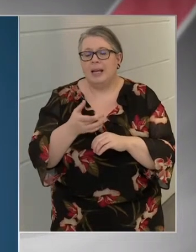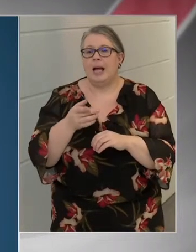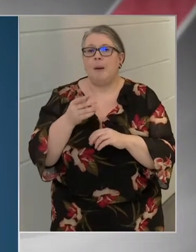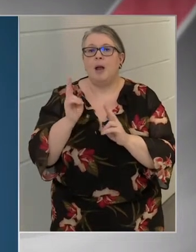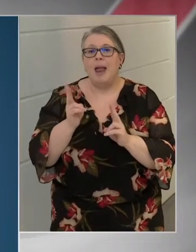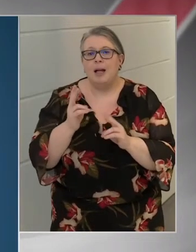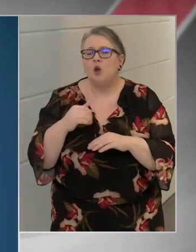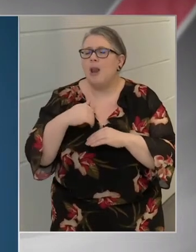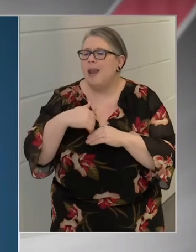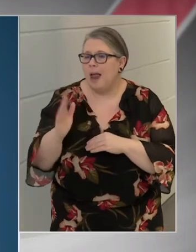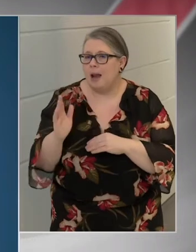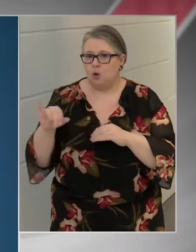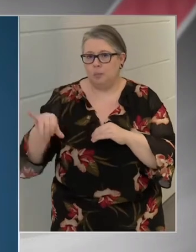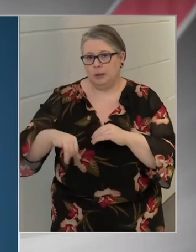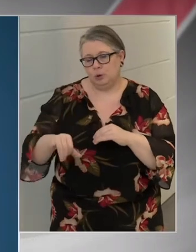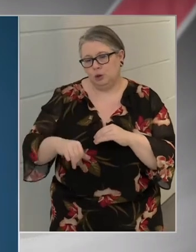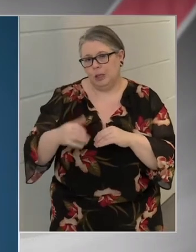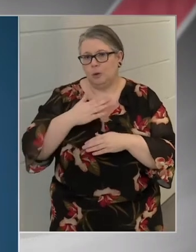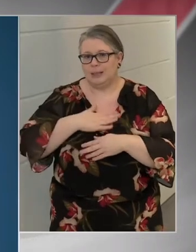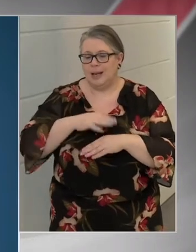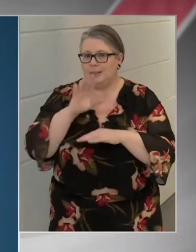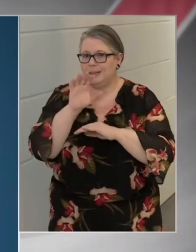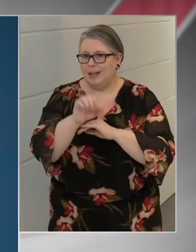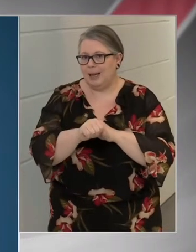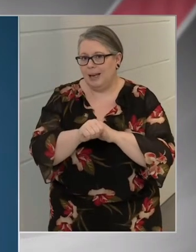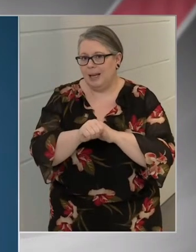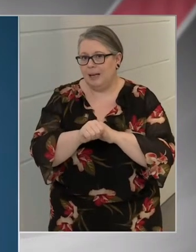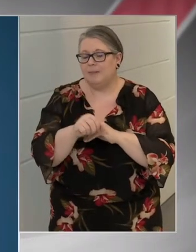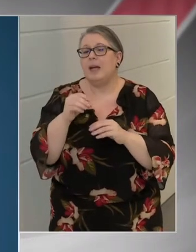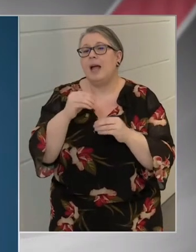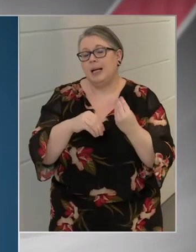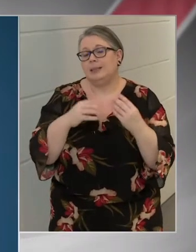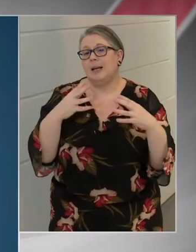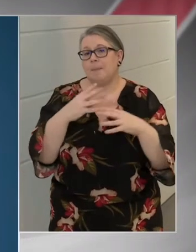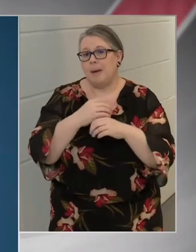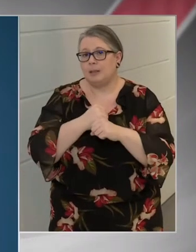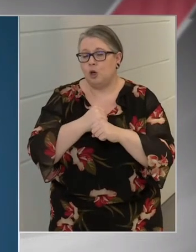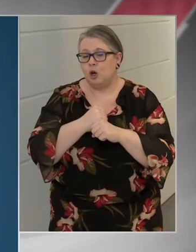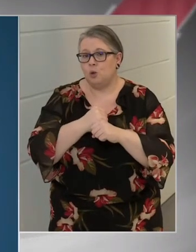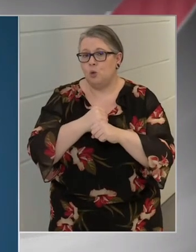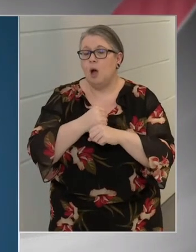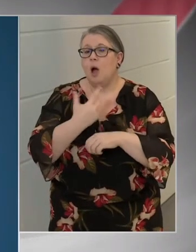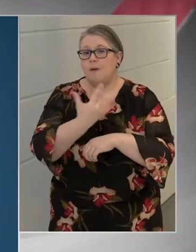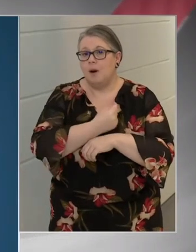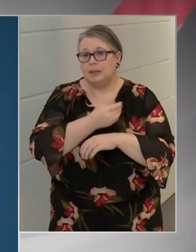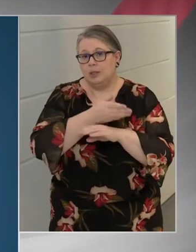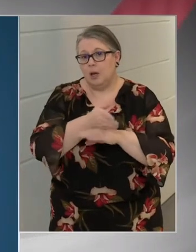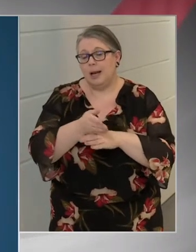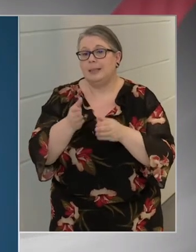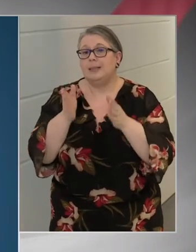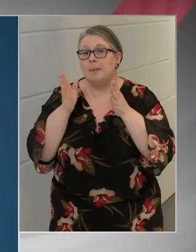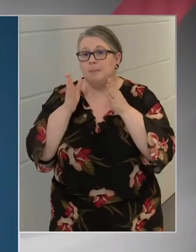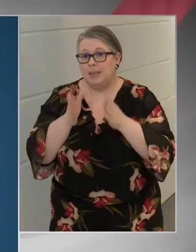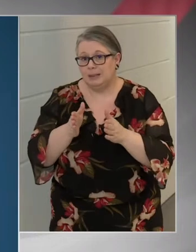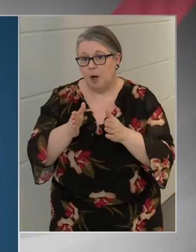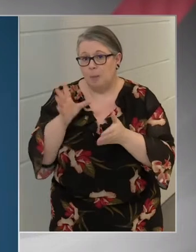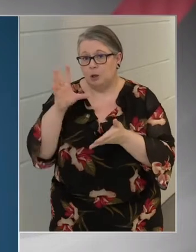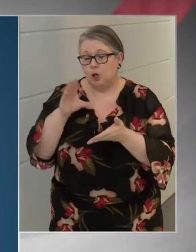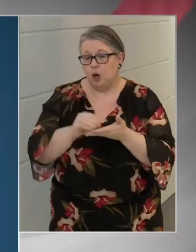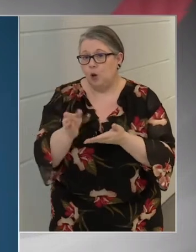legnagyobb biztonságra törekedve, megtartva a vakcinák iránti bizalmat a